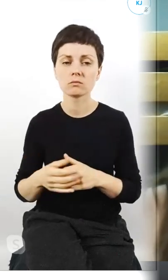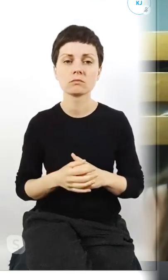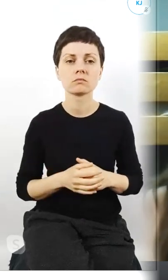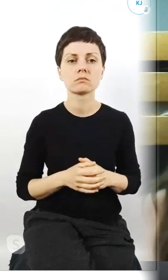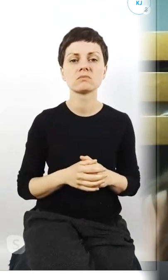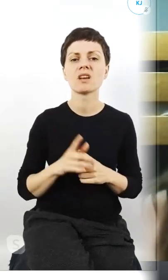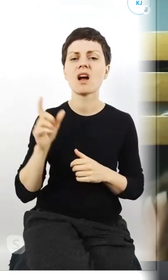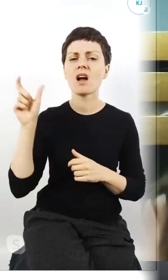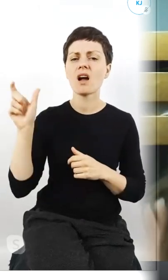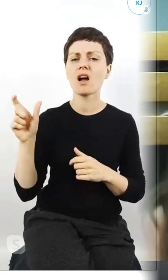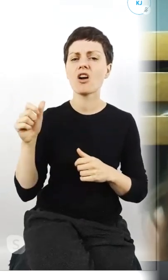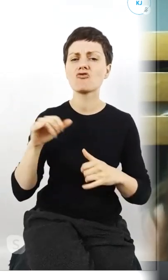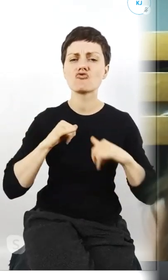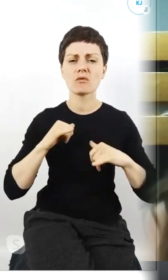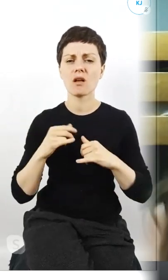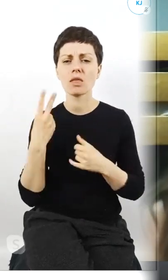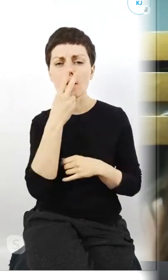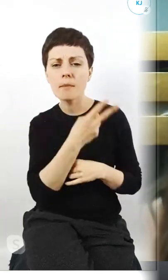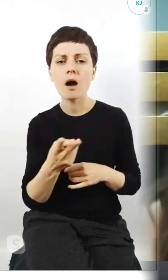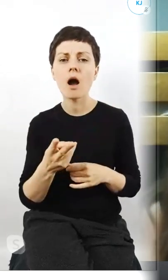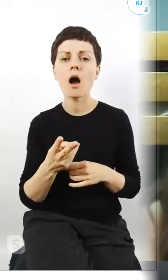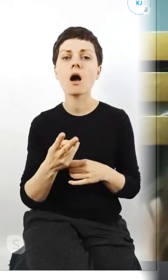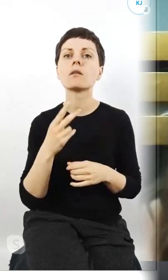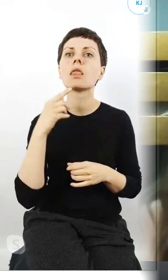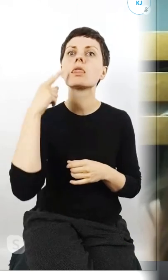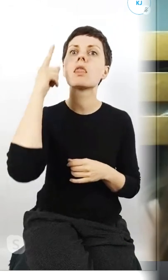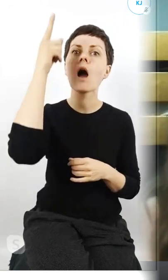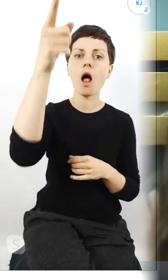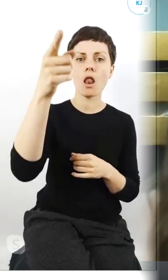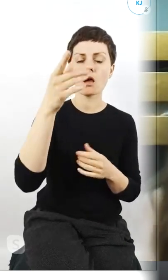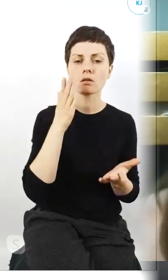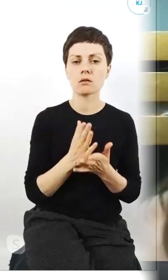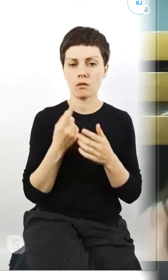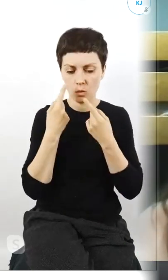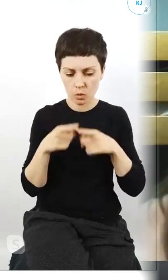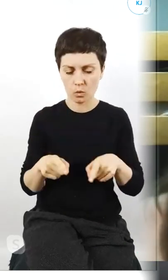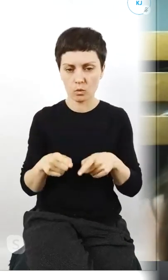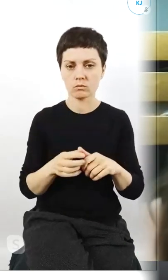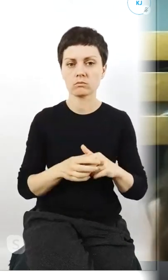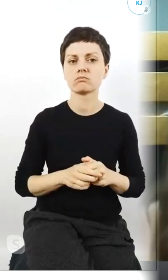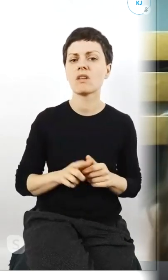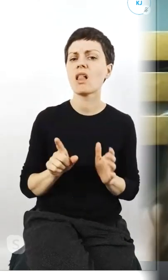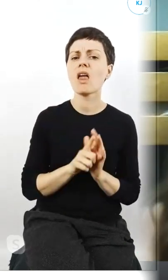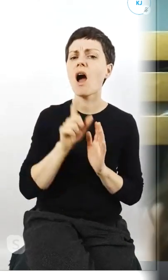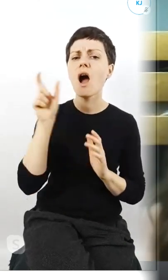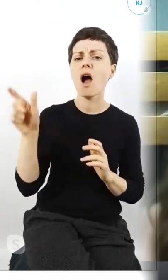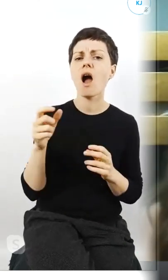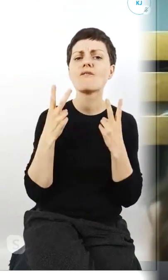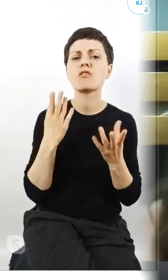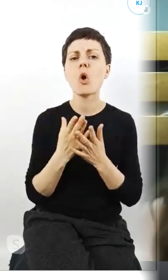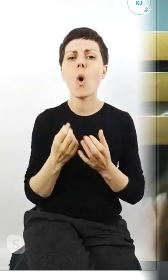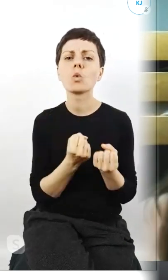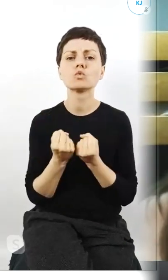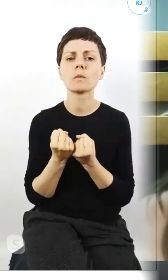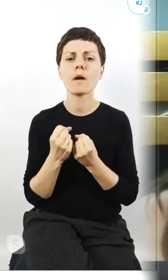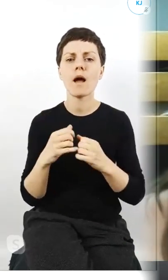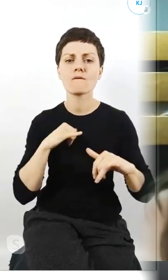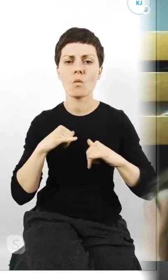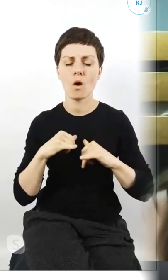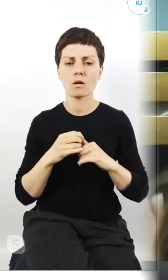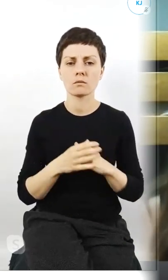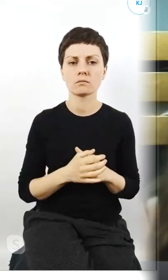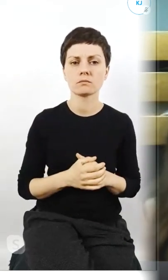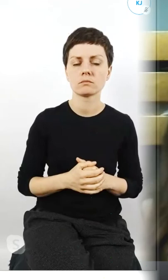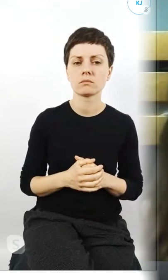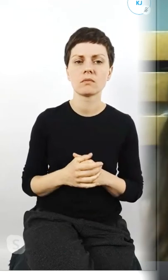rządzący nie patrzą dalekowzrocznie tutaj też u nich się liczy tylko żeby utrzymać władzę nie